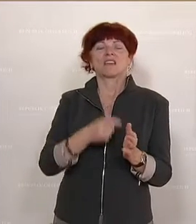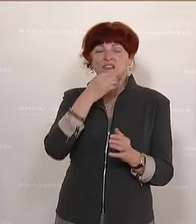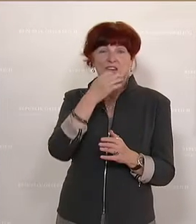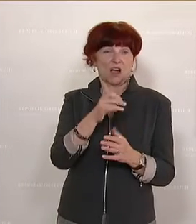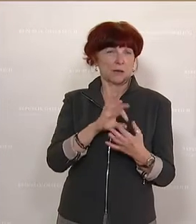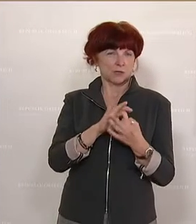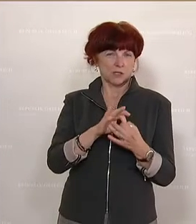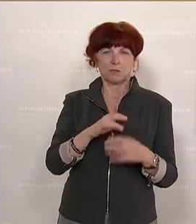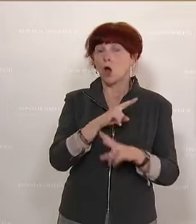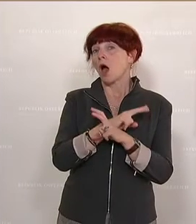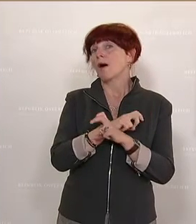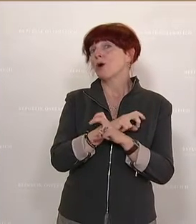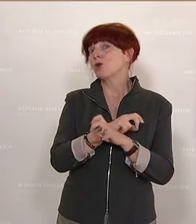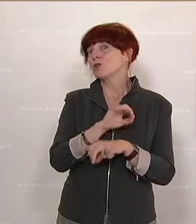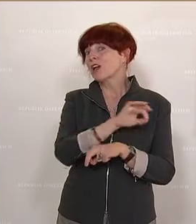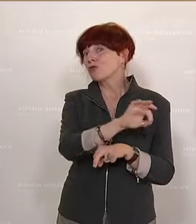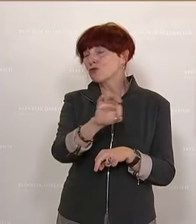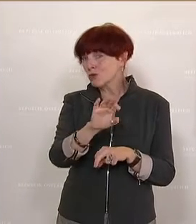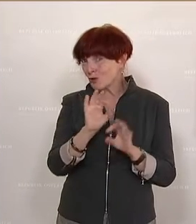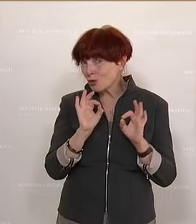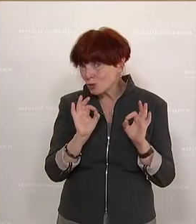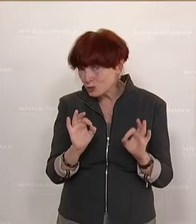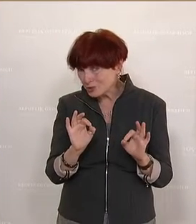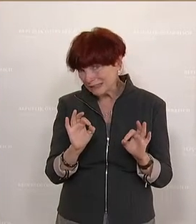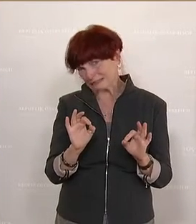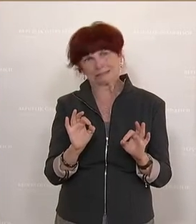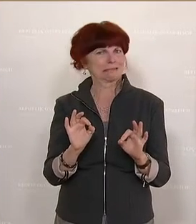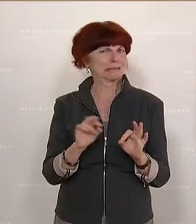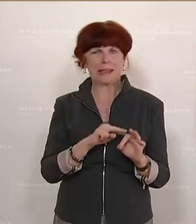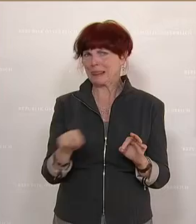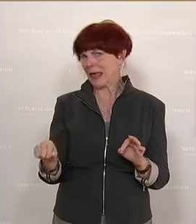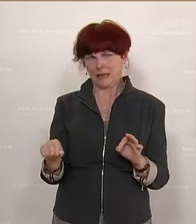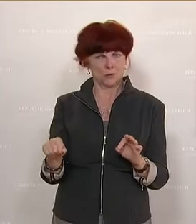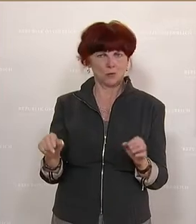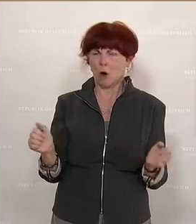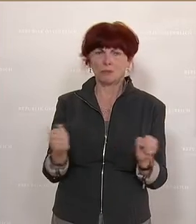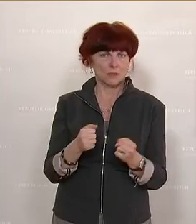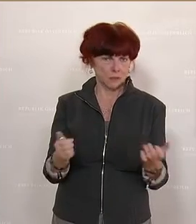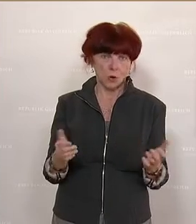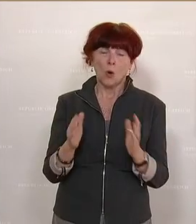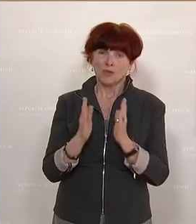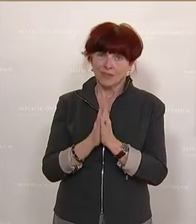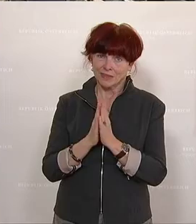alles andere als gut und wir hoffen daher, dass Sie mal in sich gehen.